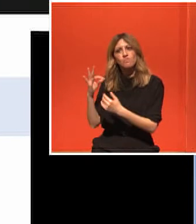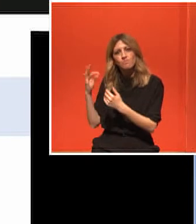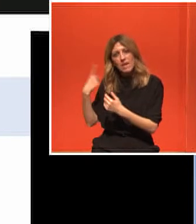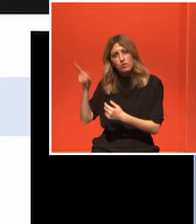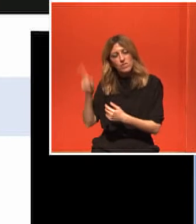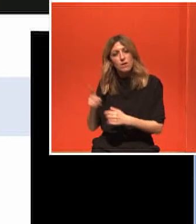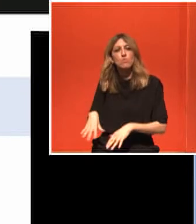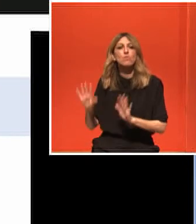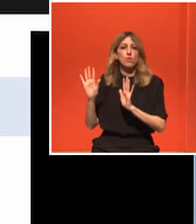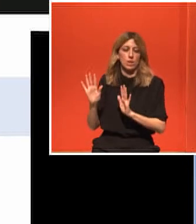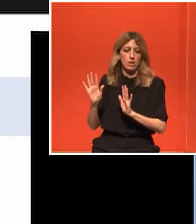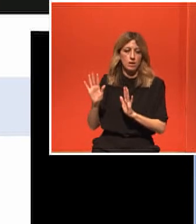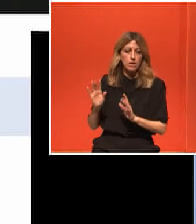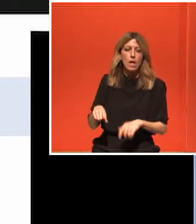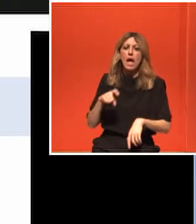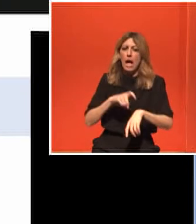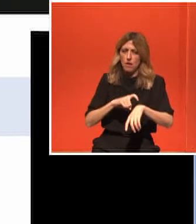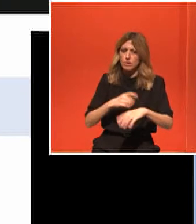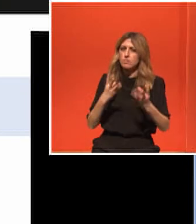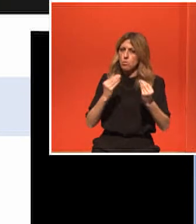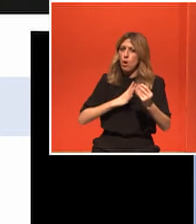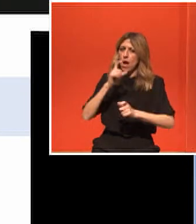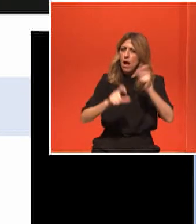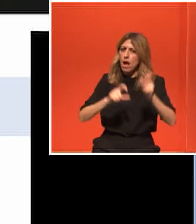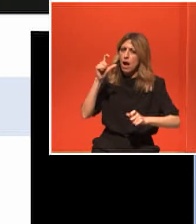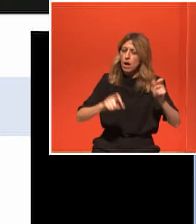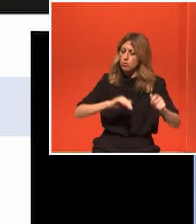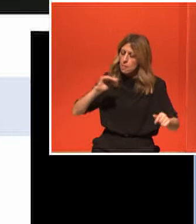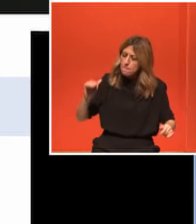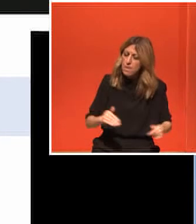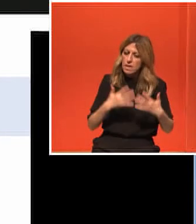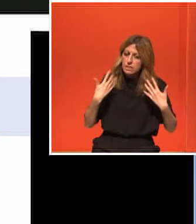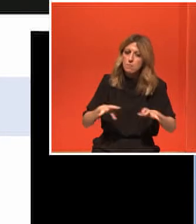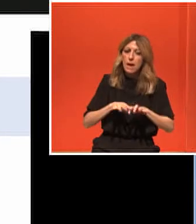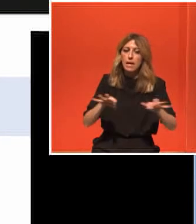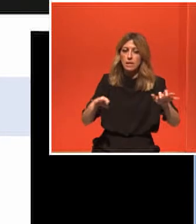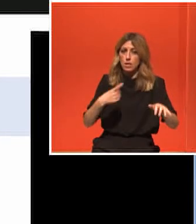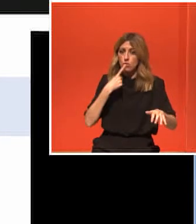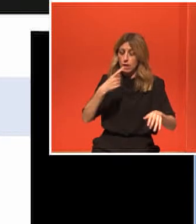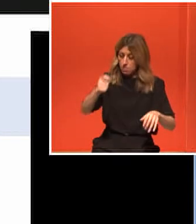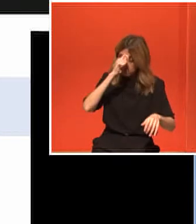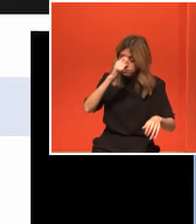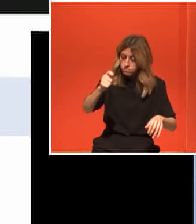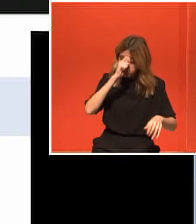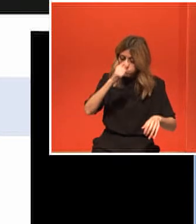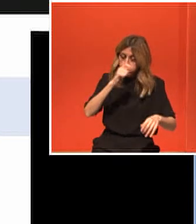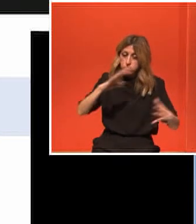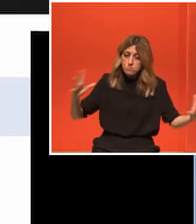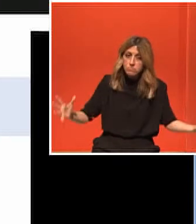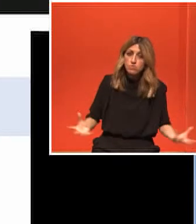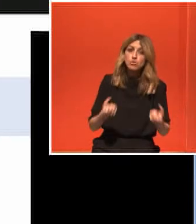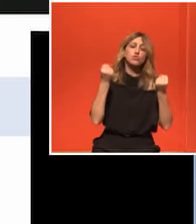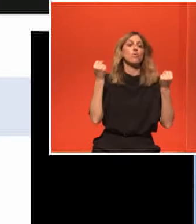αρθμό ανθρώπων που πέρασαν έναν καρκίνο και λέμε είναι survivors ενός καρκίνου αυτή δεν φεύγει